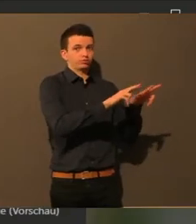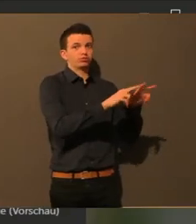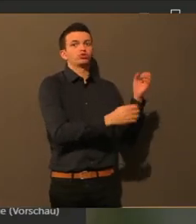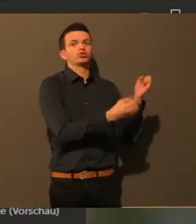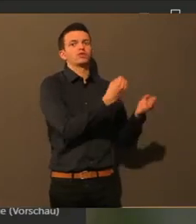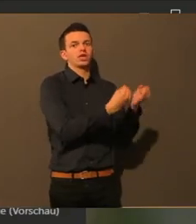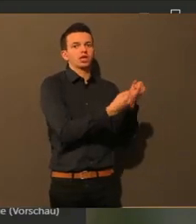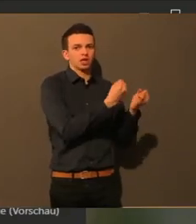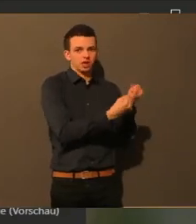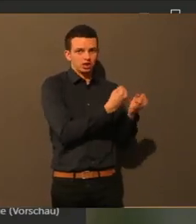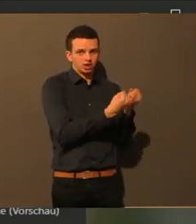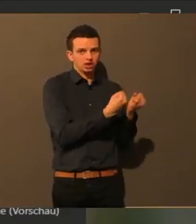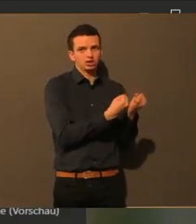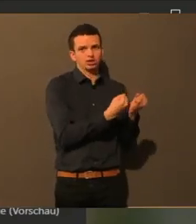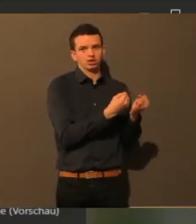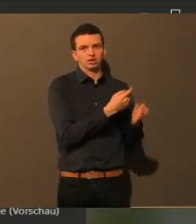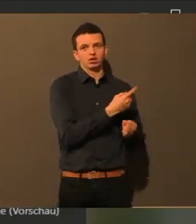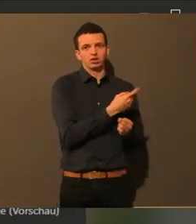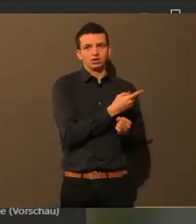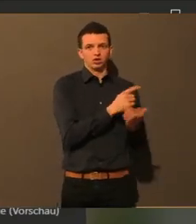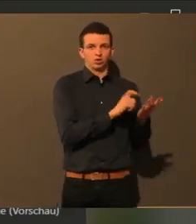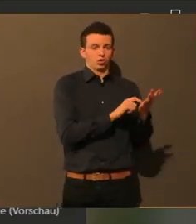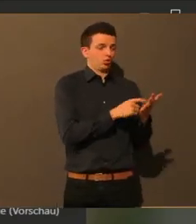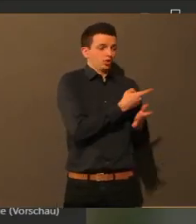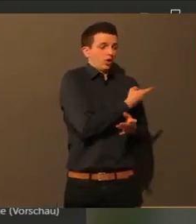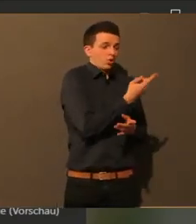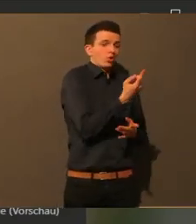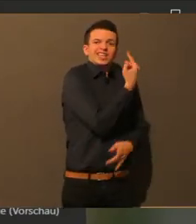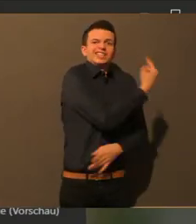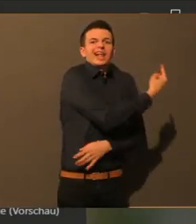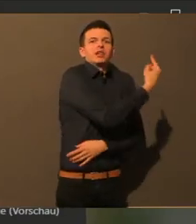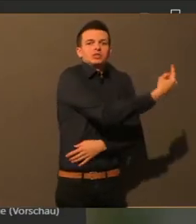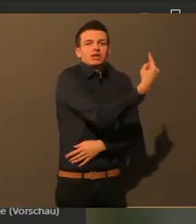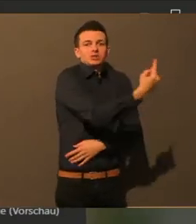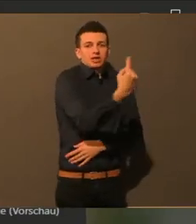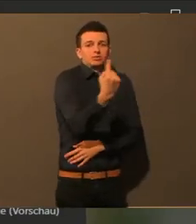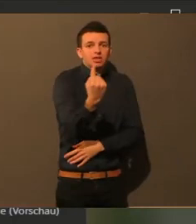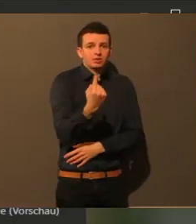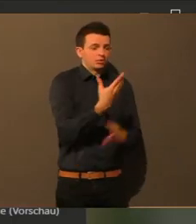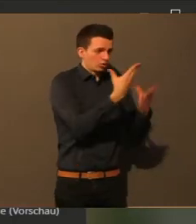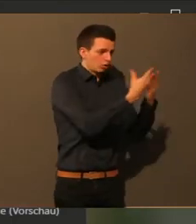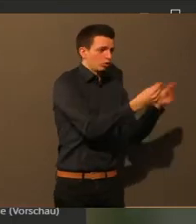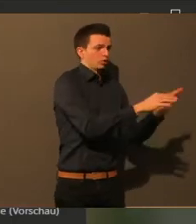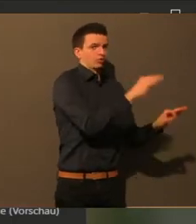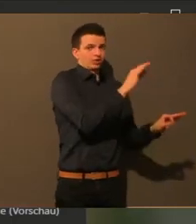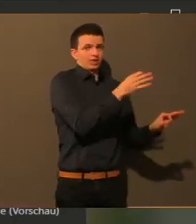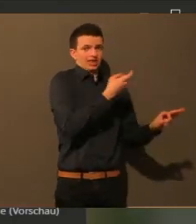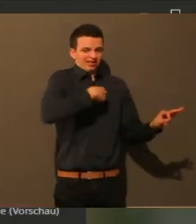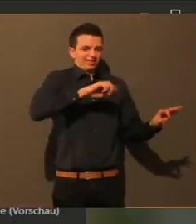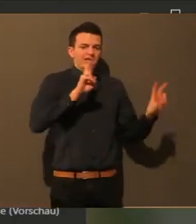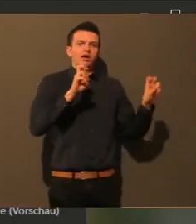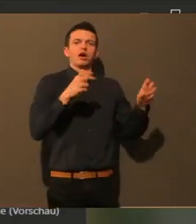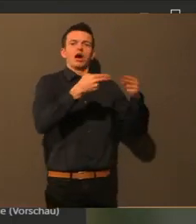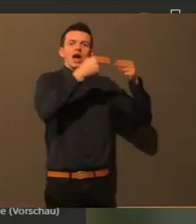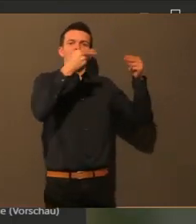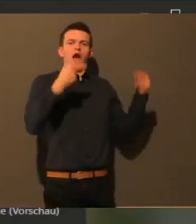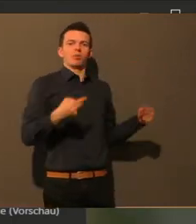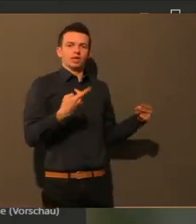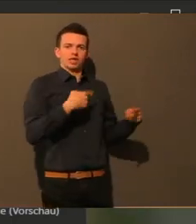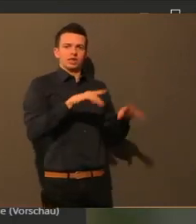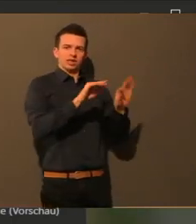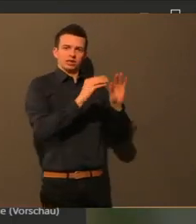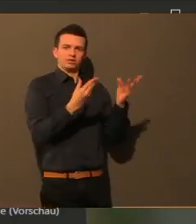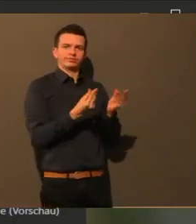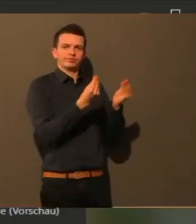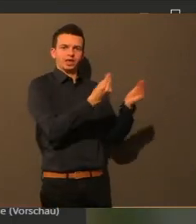die sich auch schon zusammentun und wirklich Lösungen finden. Aber es muss halt der Rahmen gegeben sein. Und der kommt von der Stadt Augsburg und der muss von der Stadt Augsburg